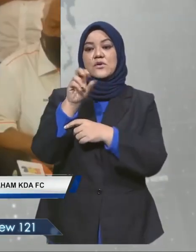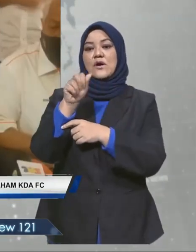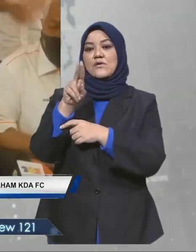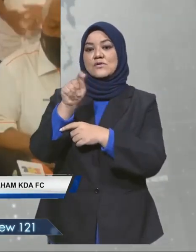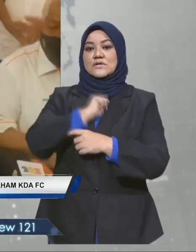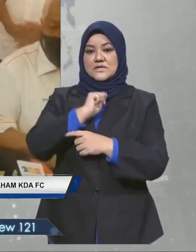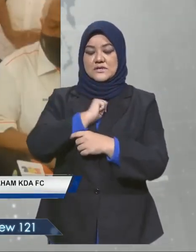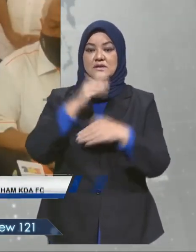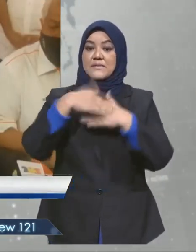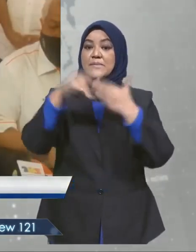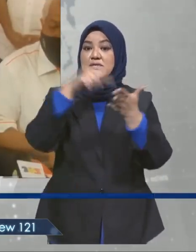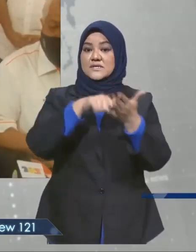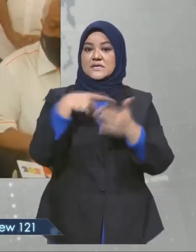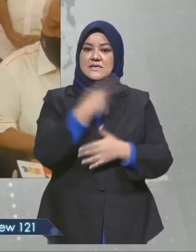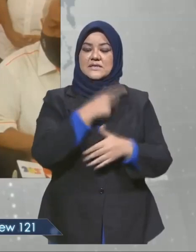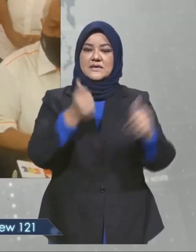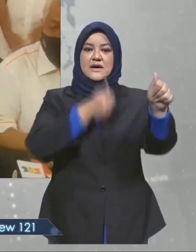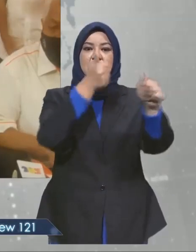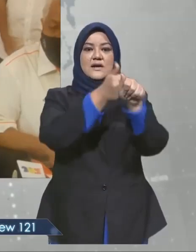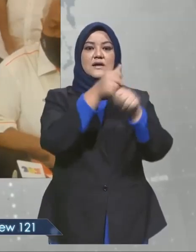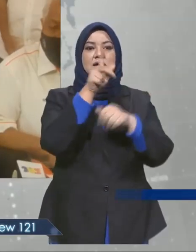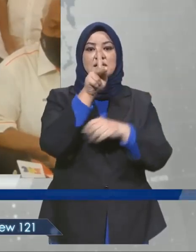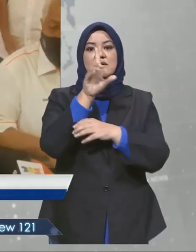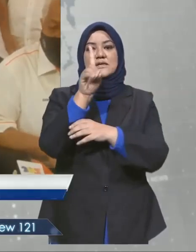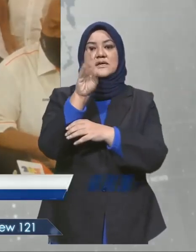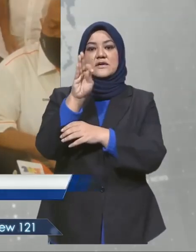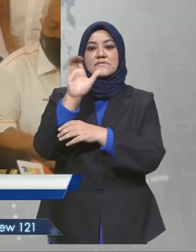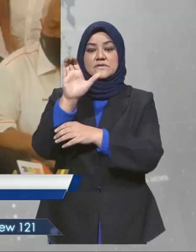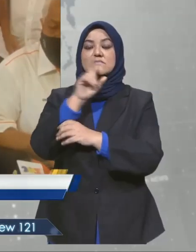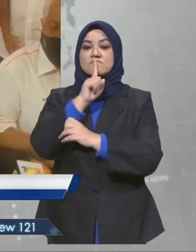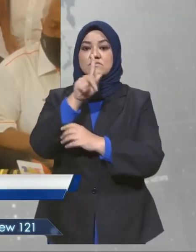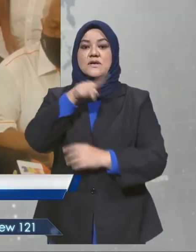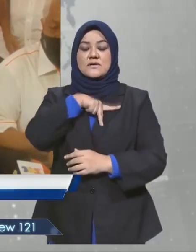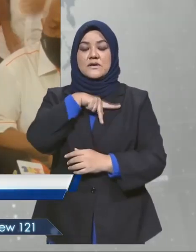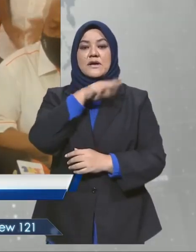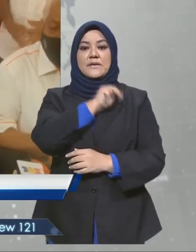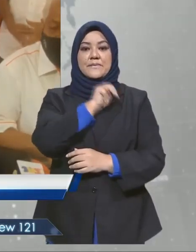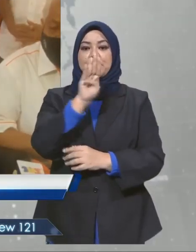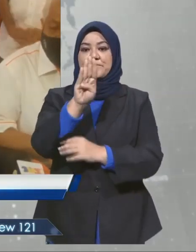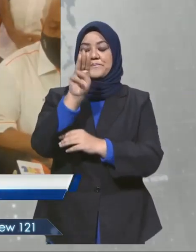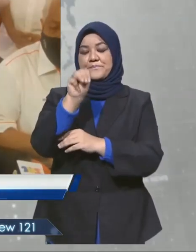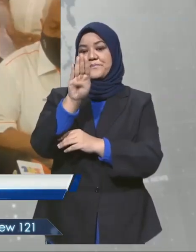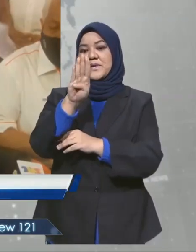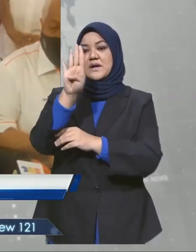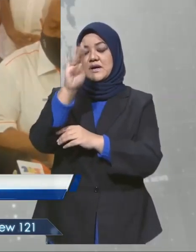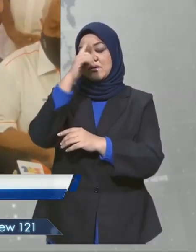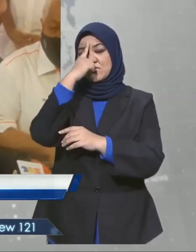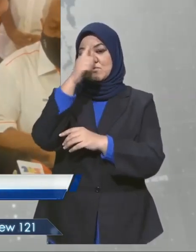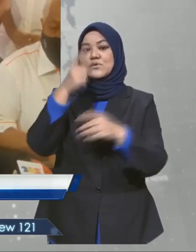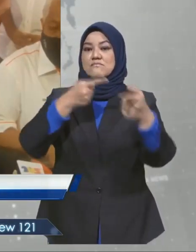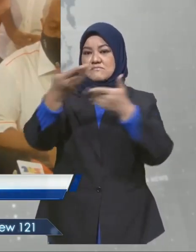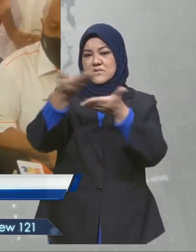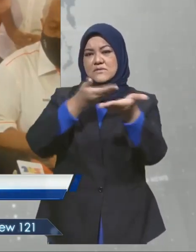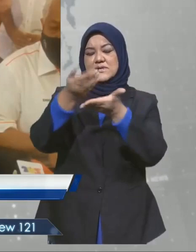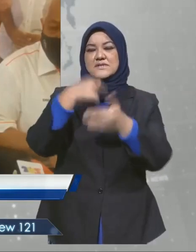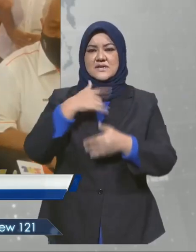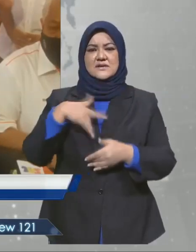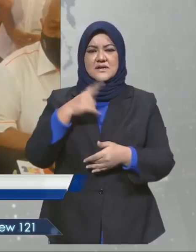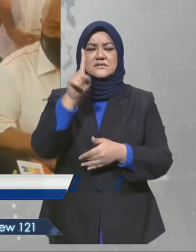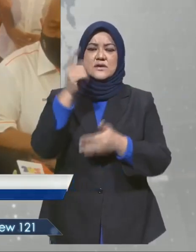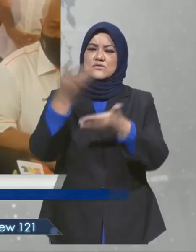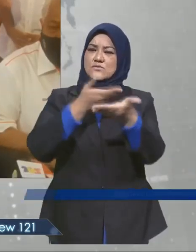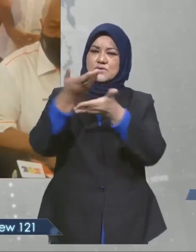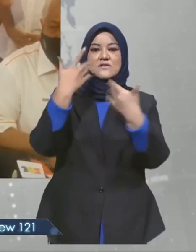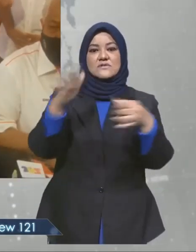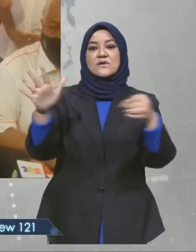Sebab ini kita arahkan KDFC yang dimiliki oleh MBI untuk bonding. Saya ingat satu runingan pun sudah